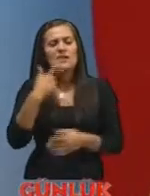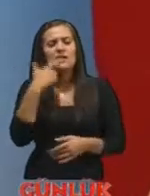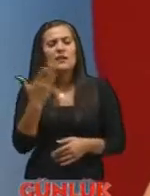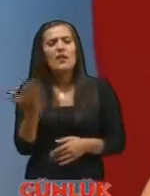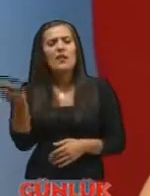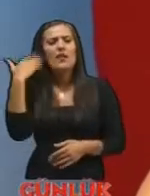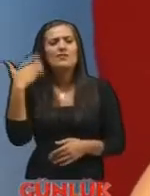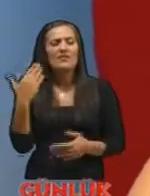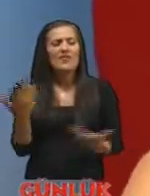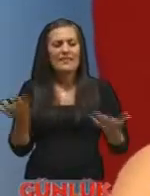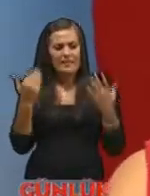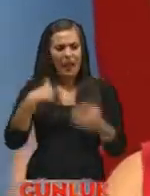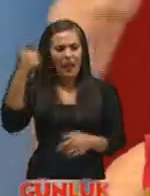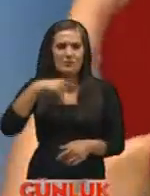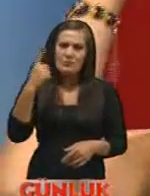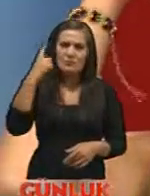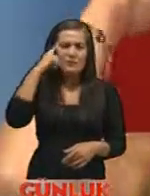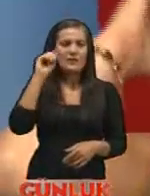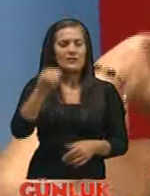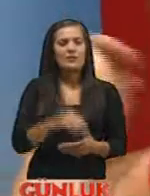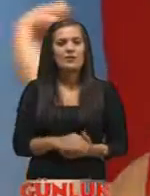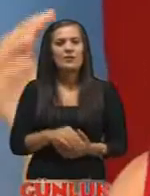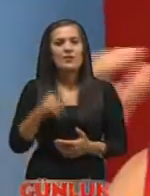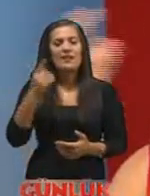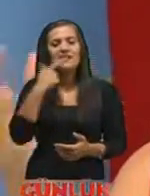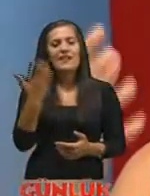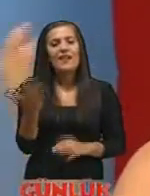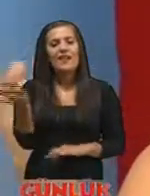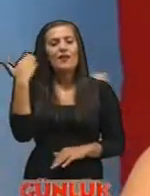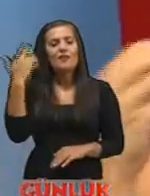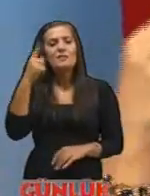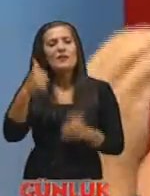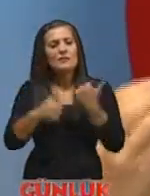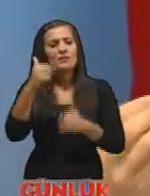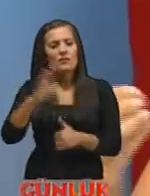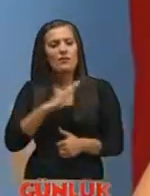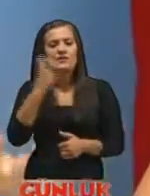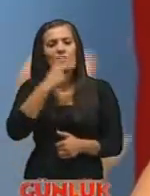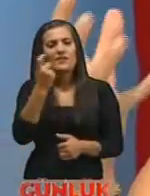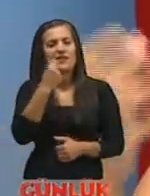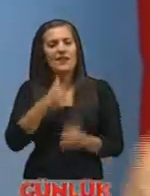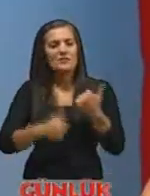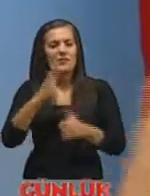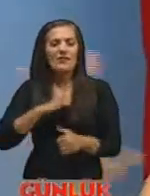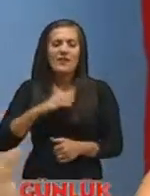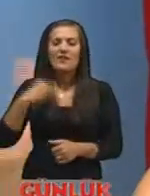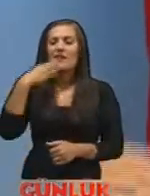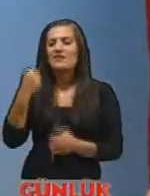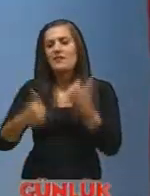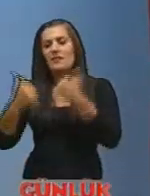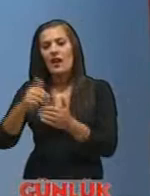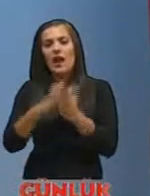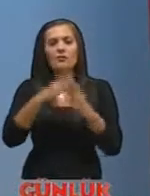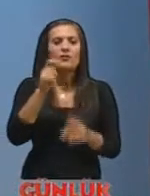önce ne haldeyiz yani duruma bakar mısınız seneler önce bir yarışma var ya böyle şarkı yarışması gençler yarışıyor işte albüm